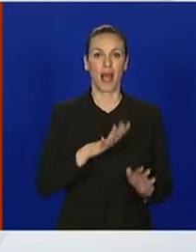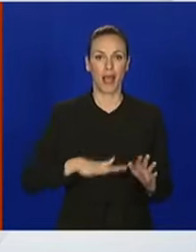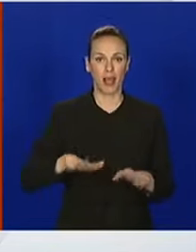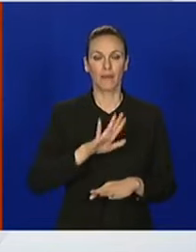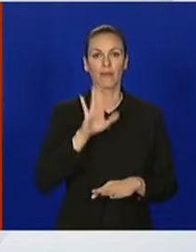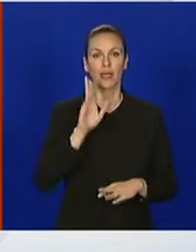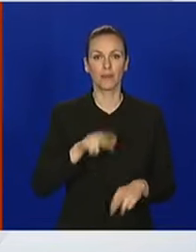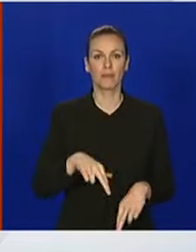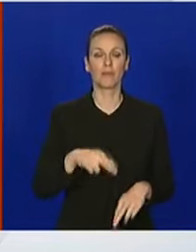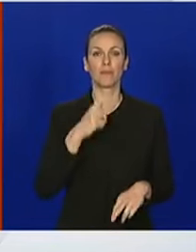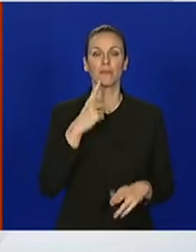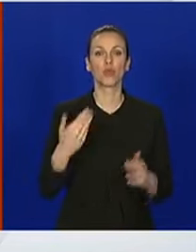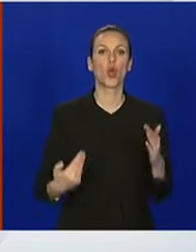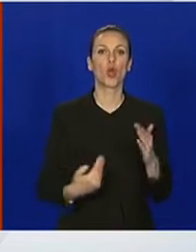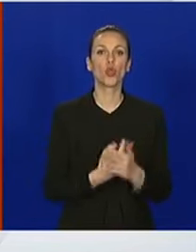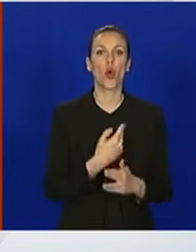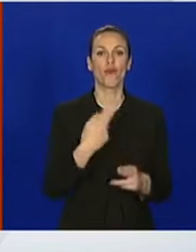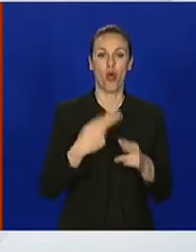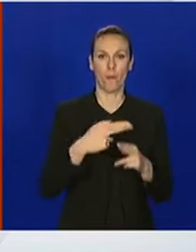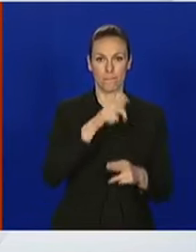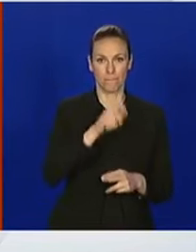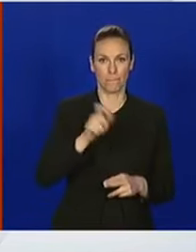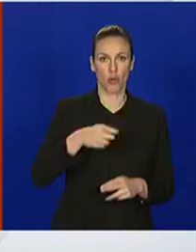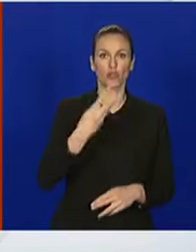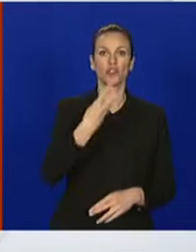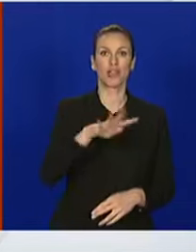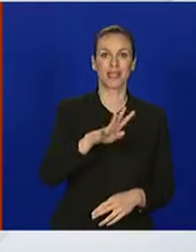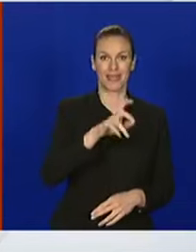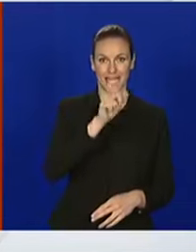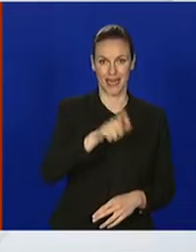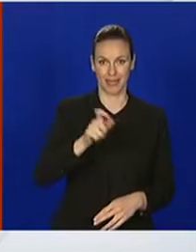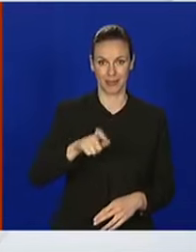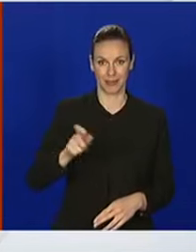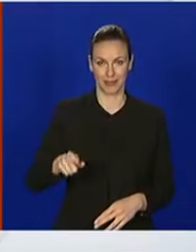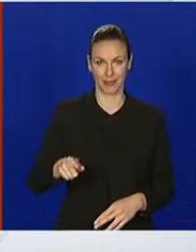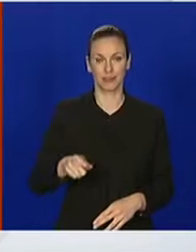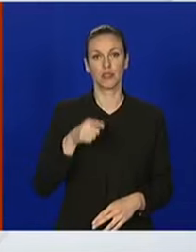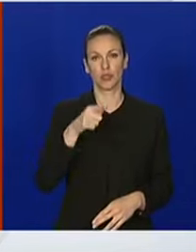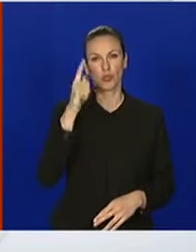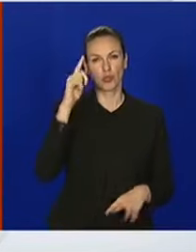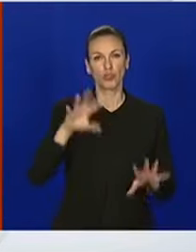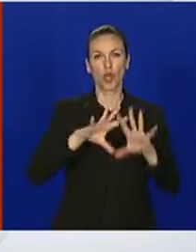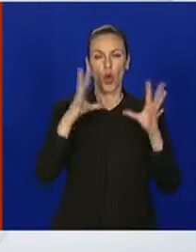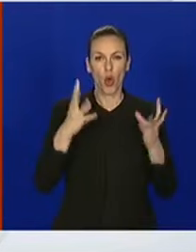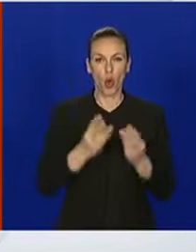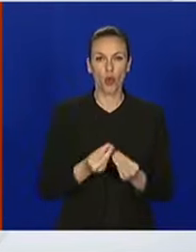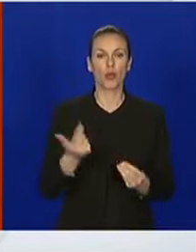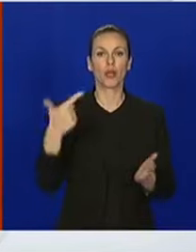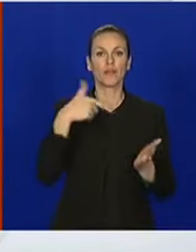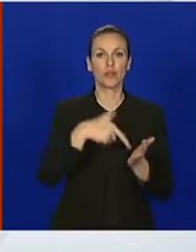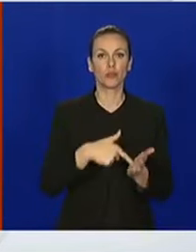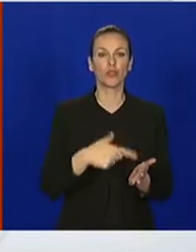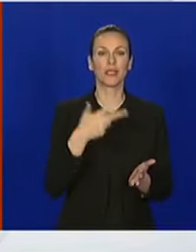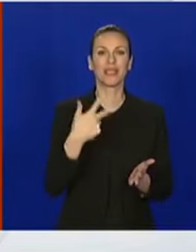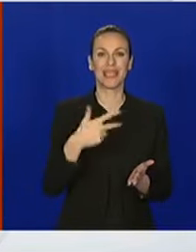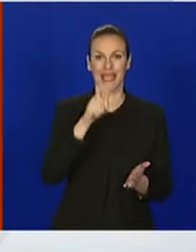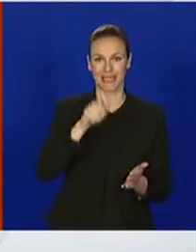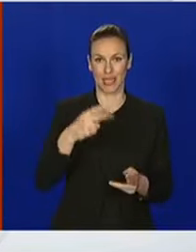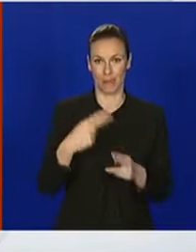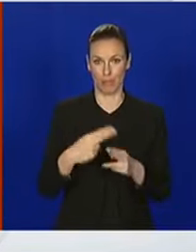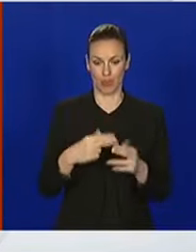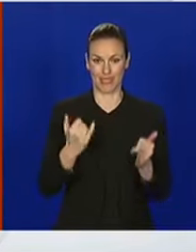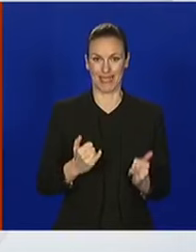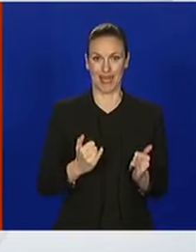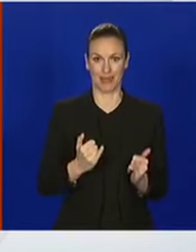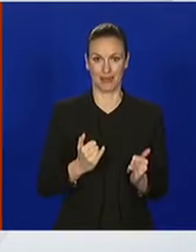imamo novih diagnoziciranih 14 bolesnika, što daje ukupan broj od 2030 bolesnika u ovom